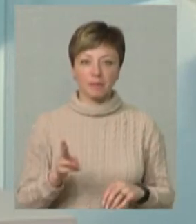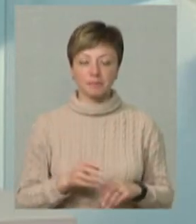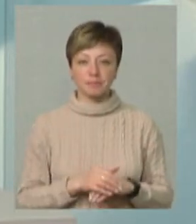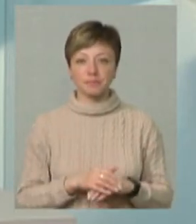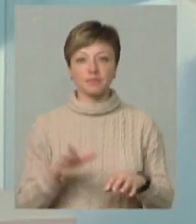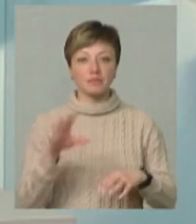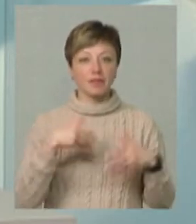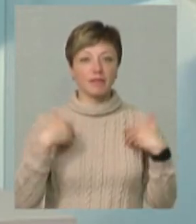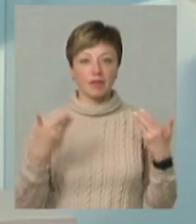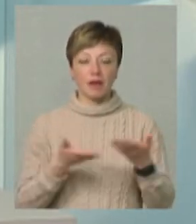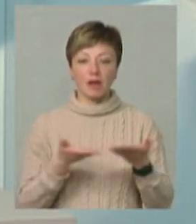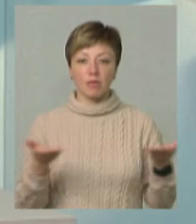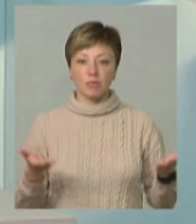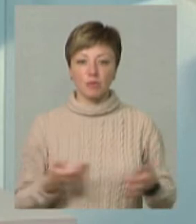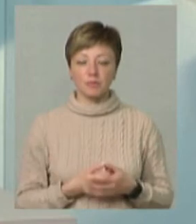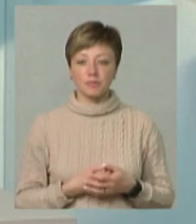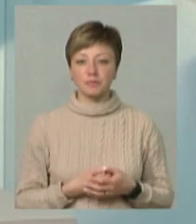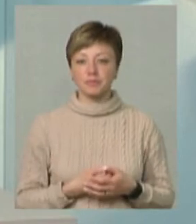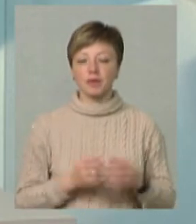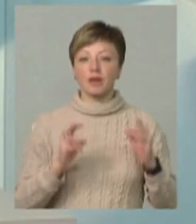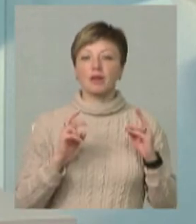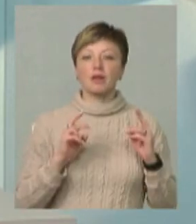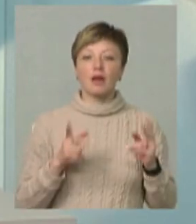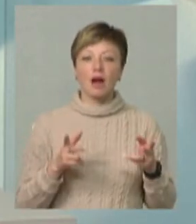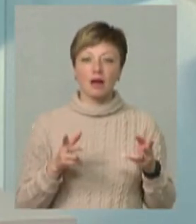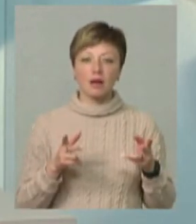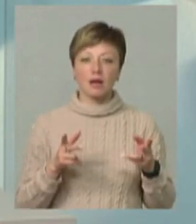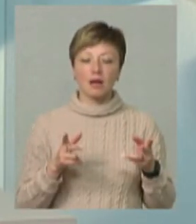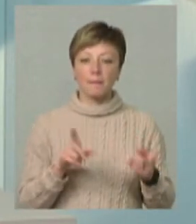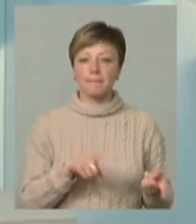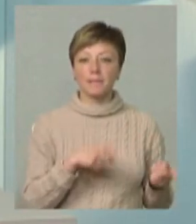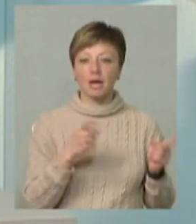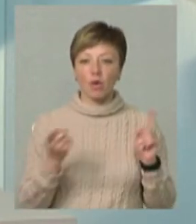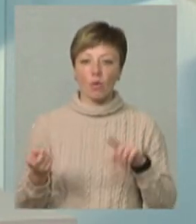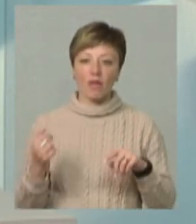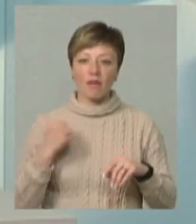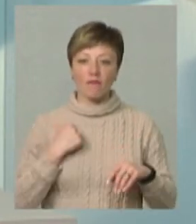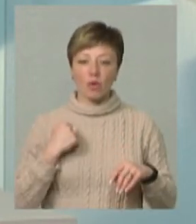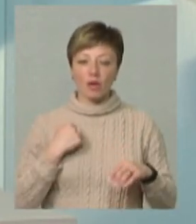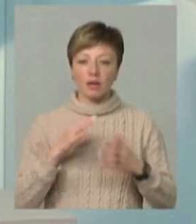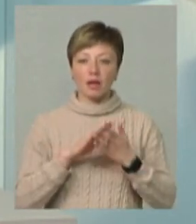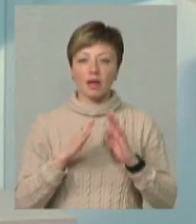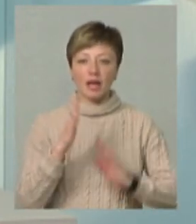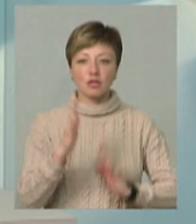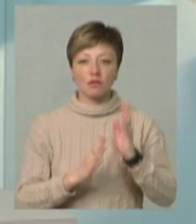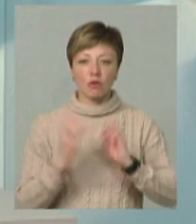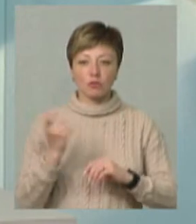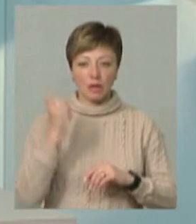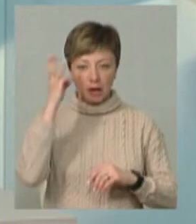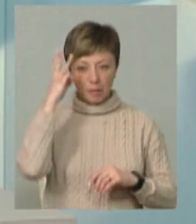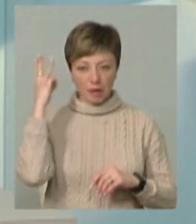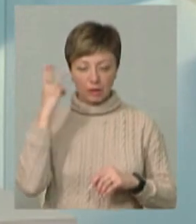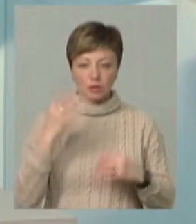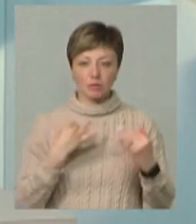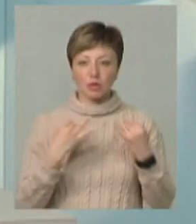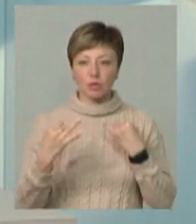мови. Усіх вітаємо. Як переходять на воєнні рейки лісові господарства Хмельниччини? Про це нині